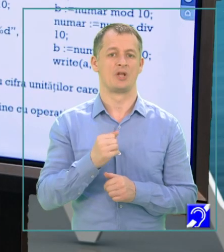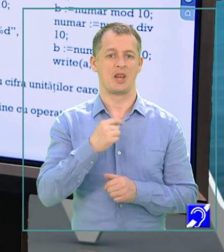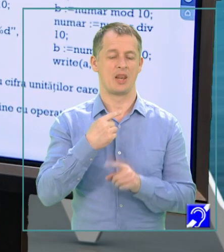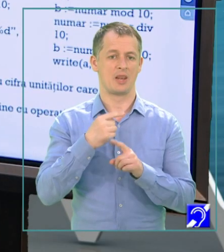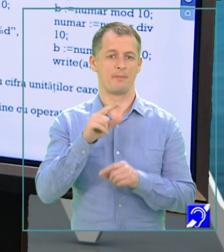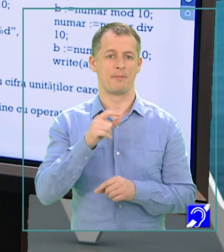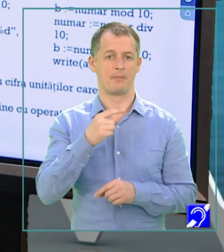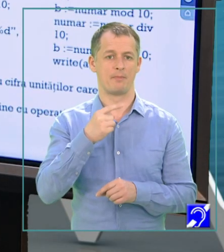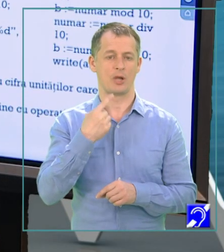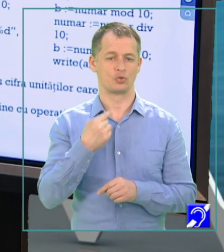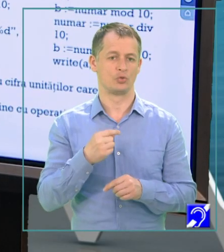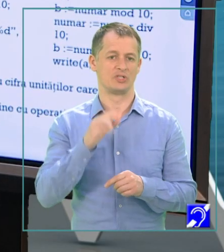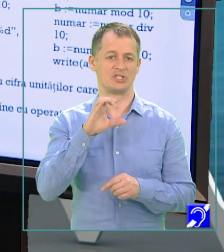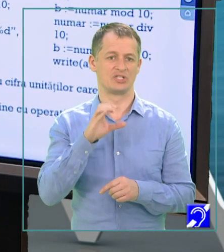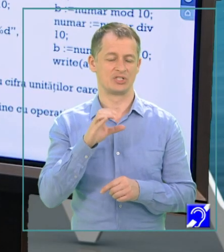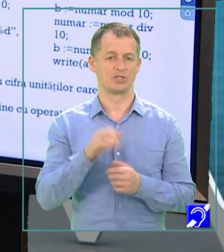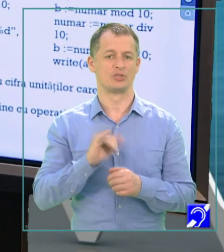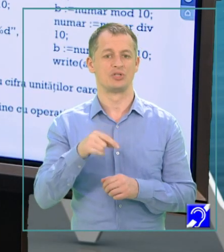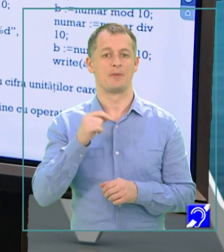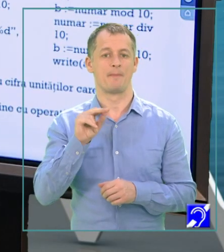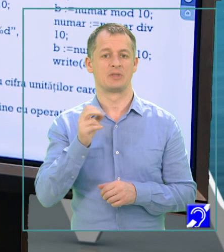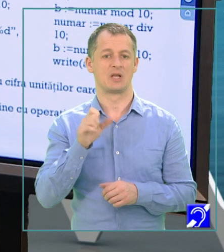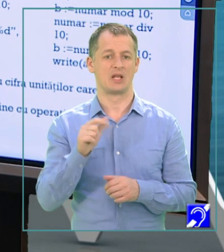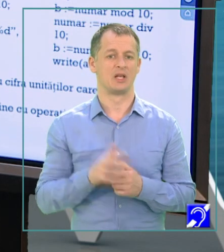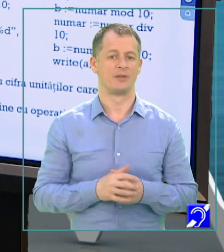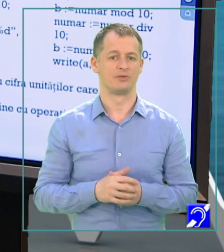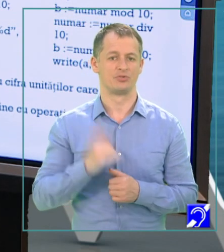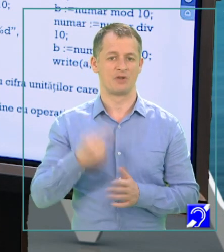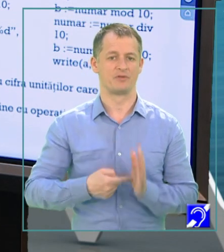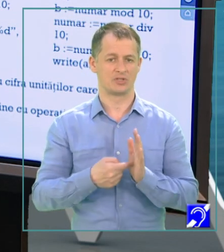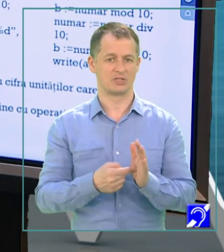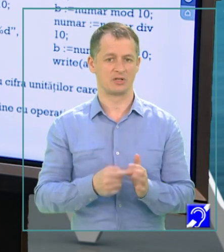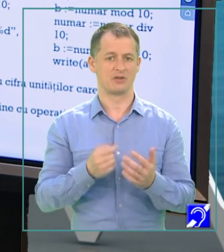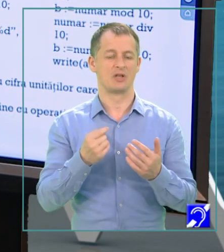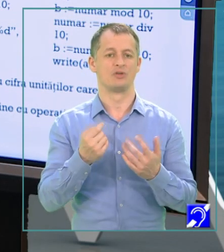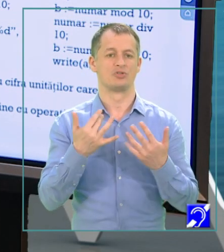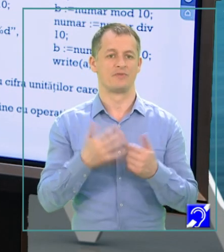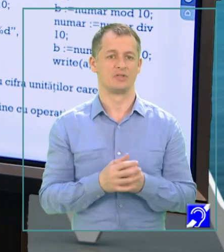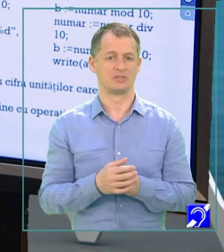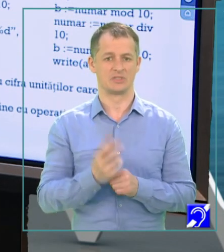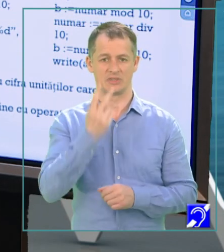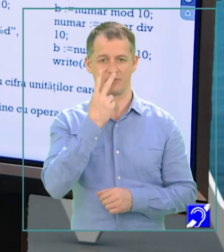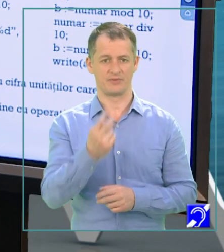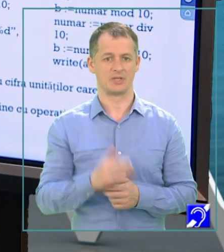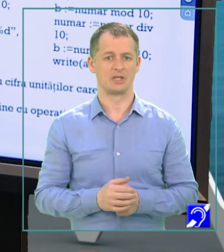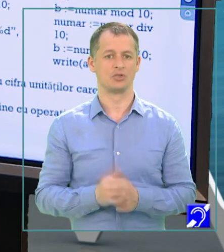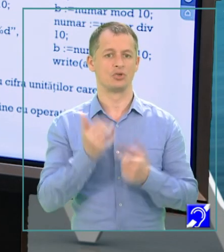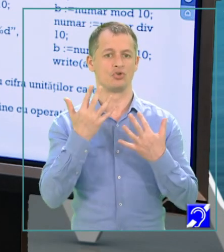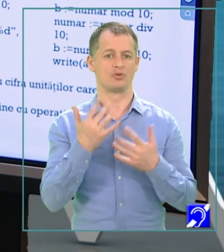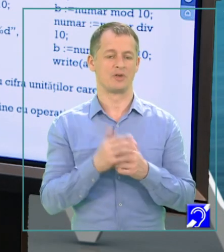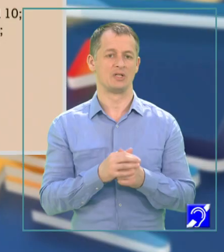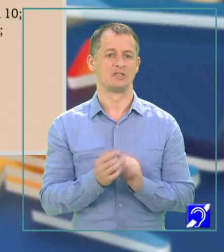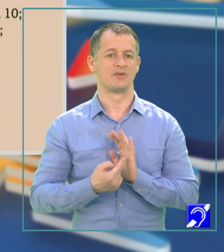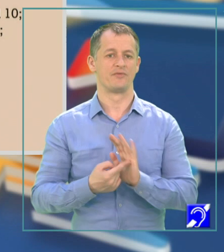aceste trei operații și afișarea cifrelor. Se va constata că cifrele vor fi